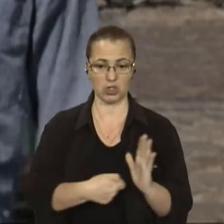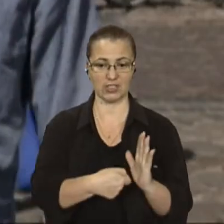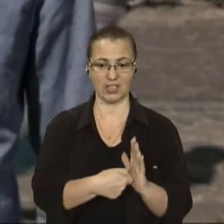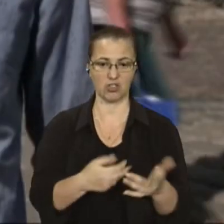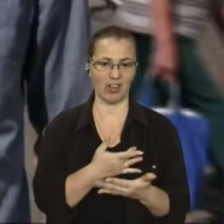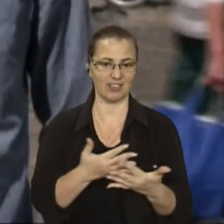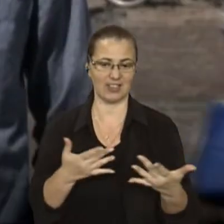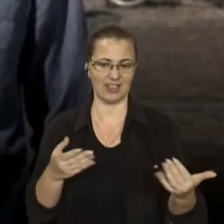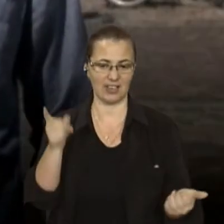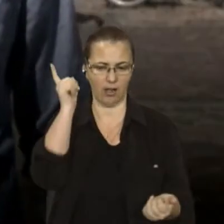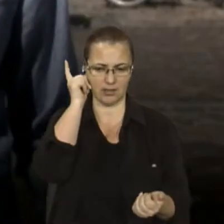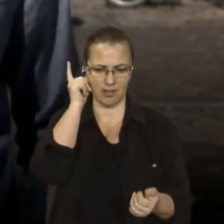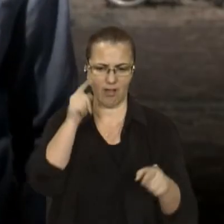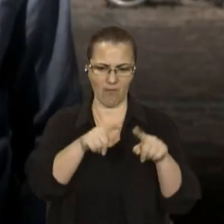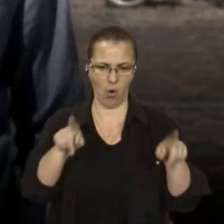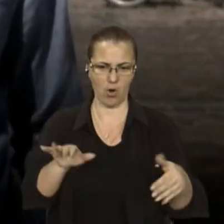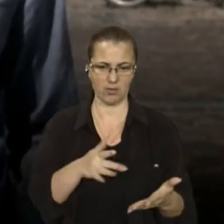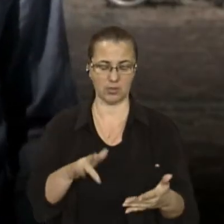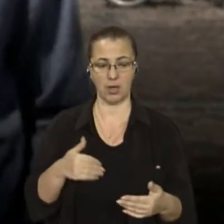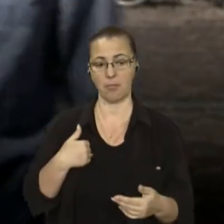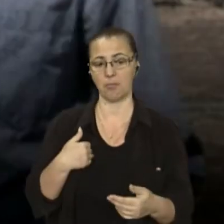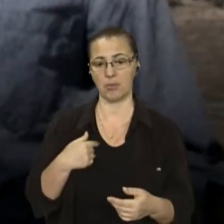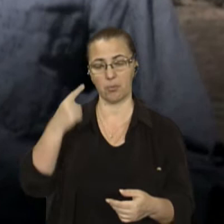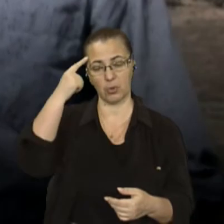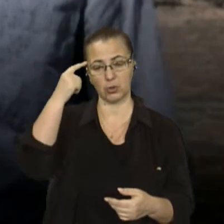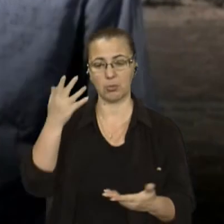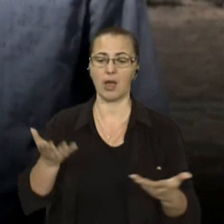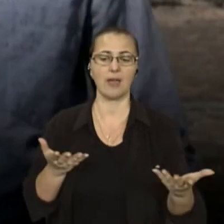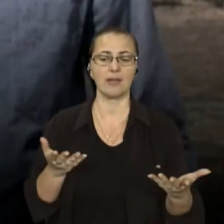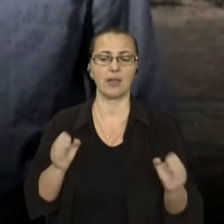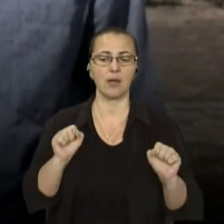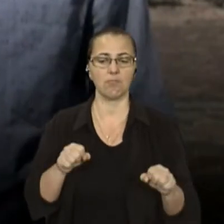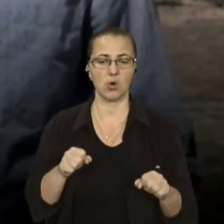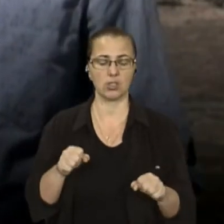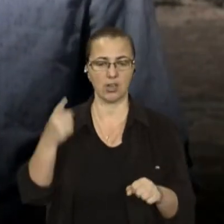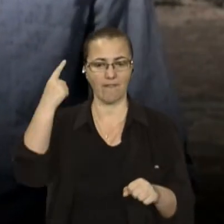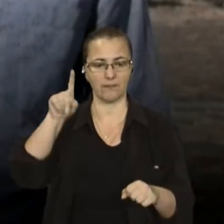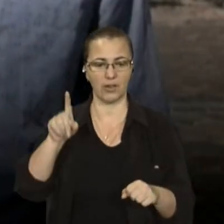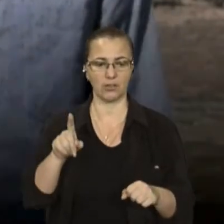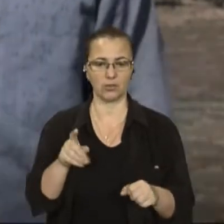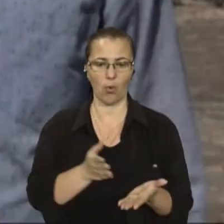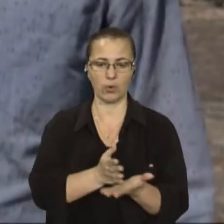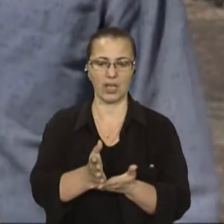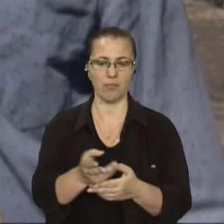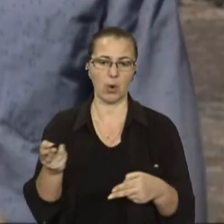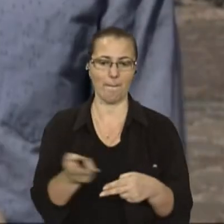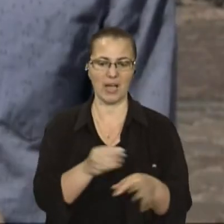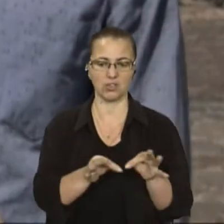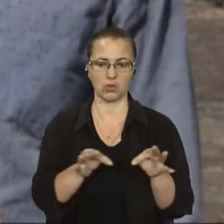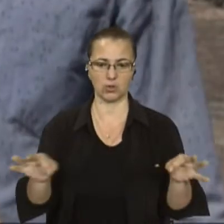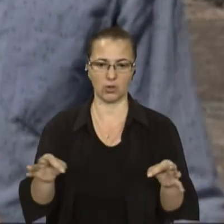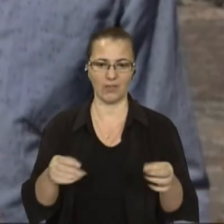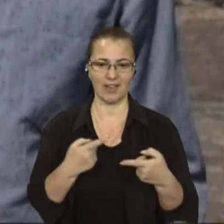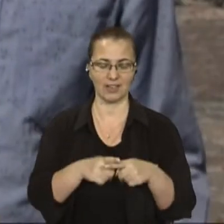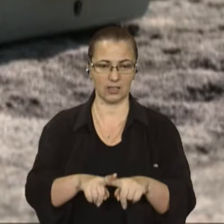Ми обдумували, який може бути стартап, і вирішили, що зробити в сфері безпровідних технологій. В процесі